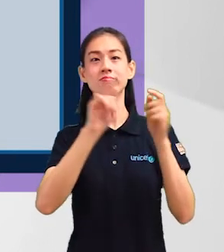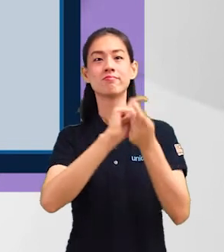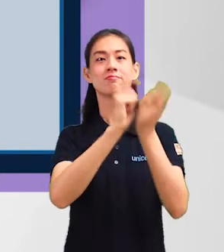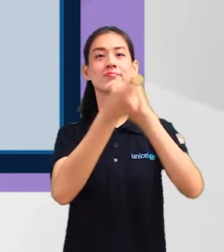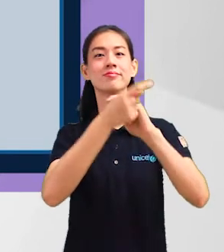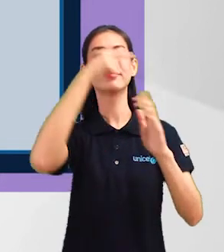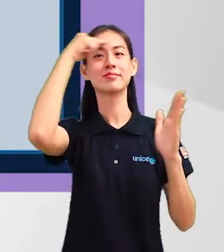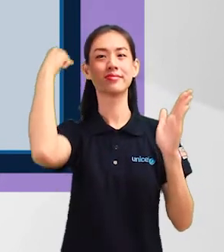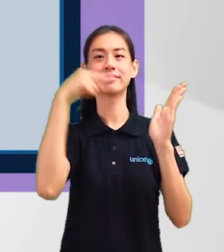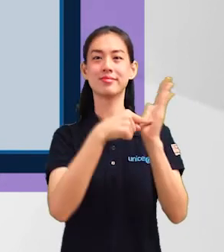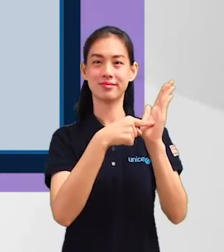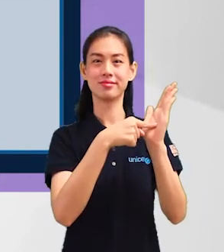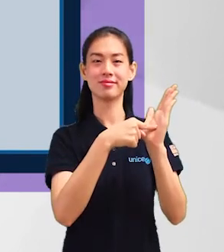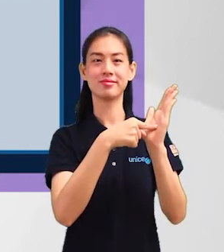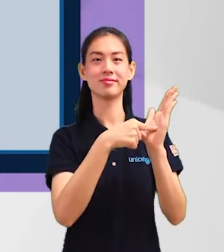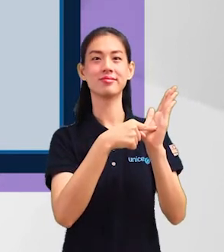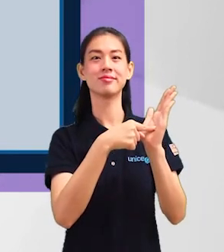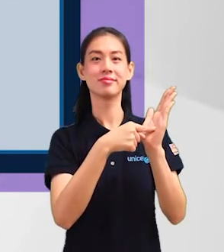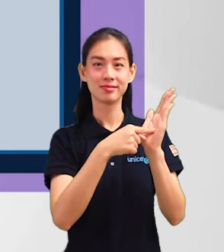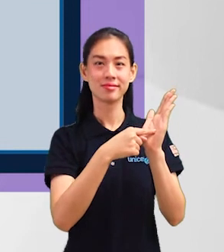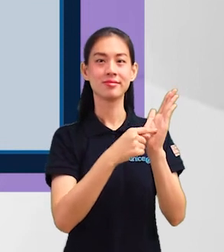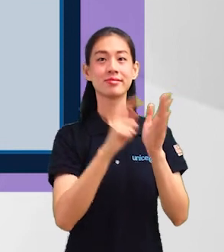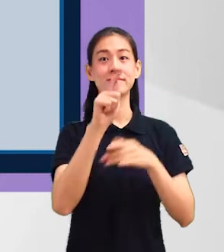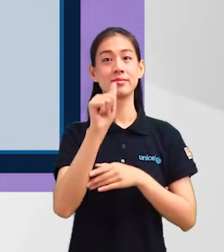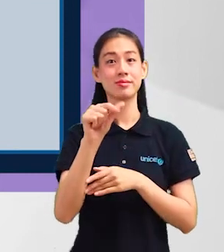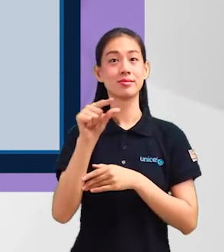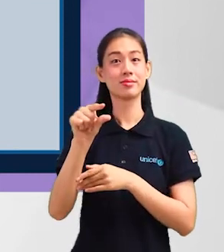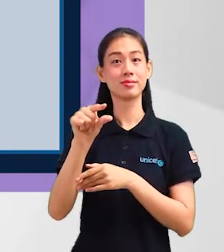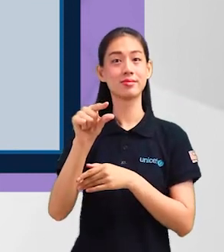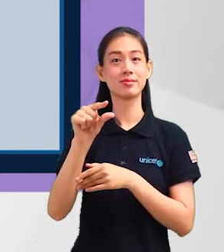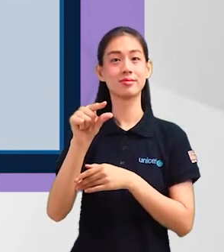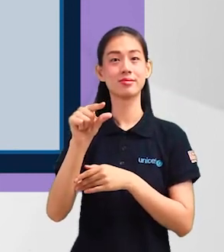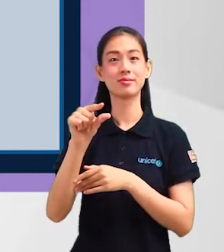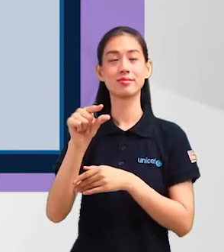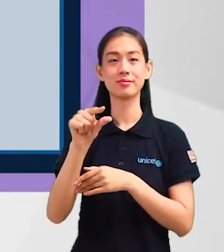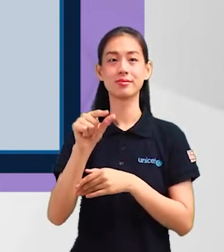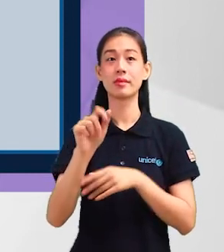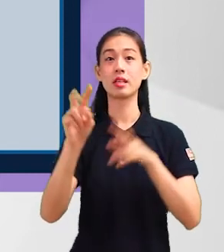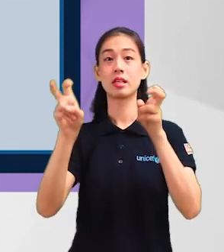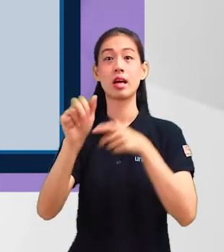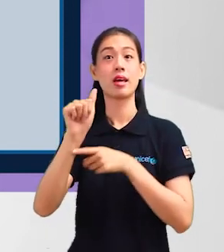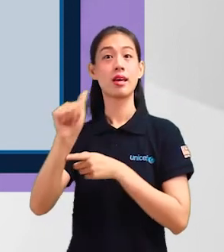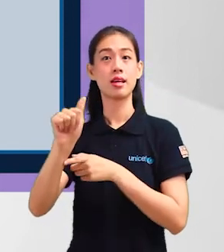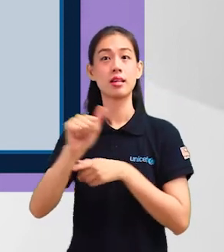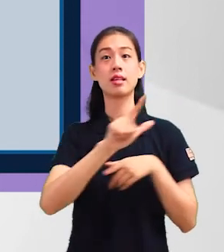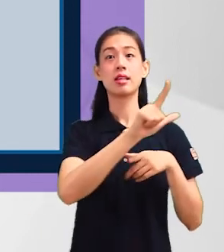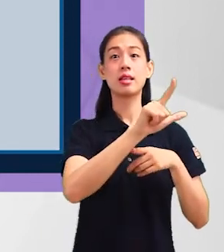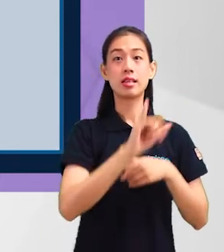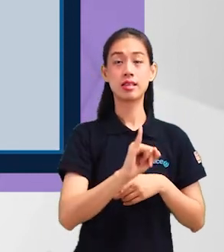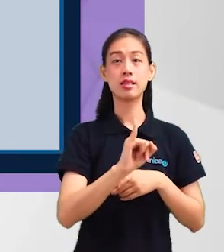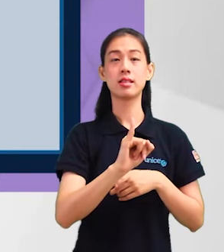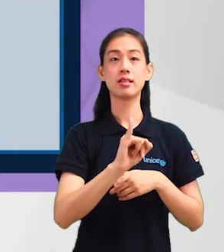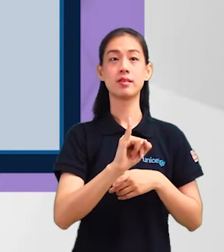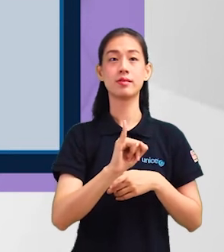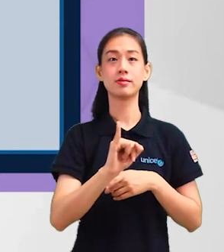warna hitam. Untuk mengatasi masalah ini, saya boleh gunakan gabungan selector seperti ini. Ini akan pilih tag A yang terkandung dalam